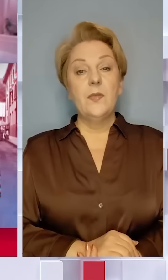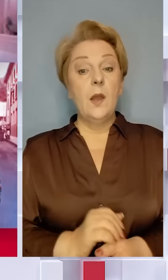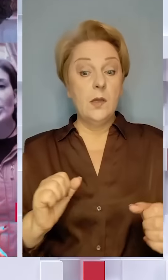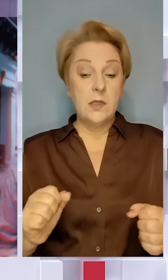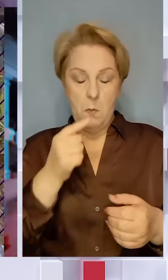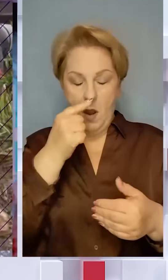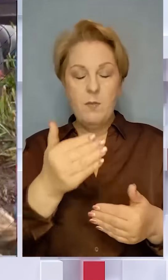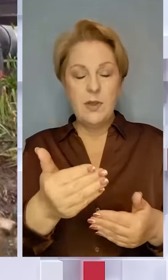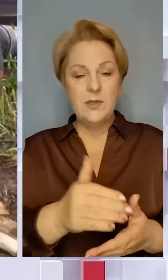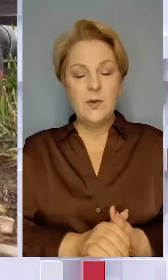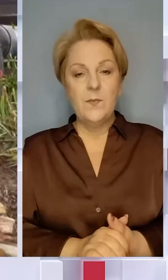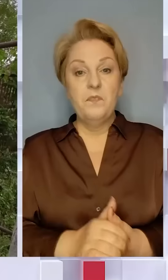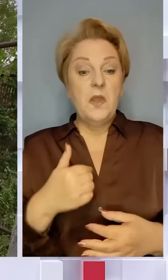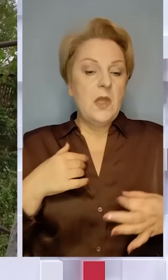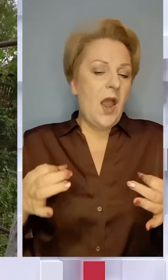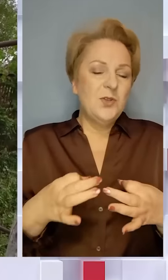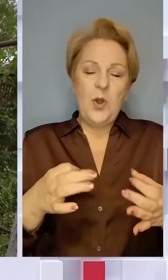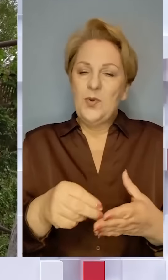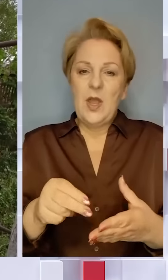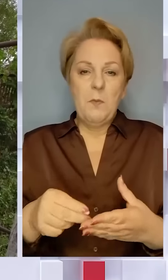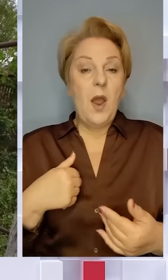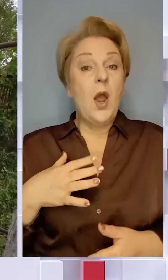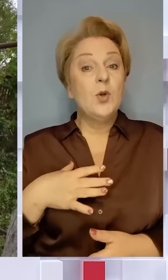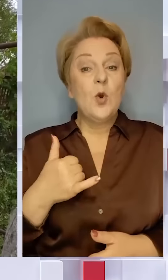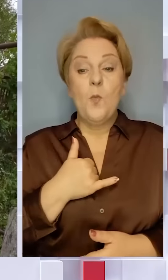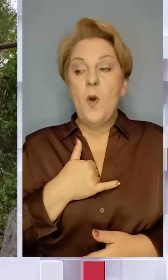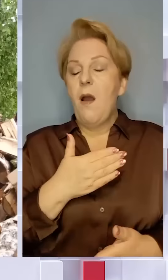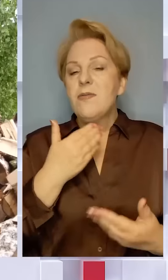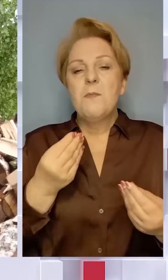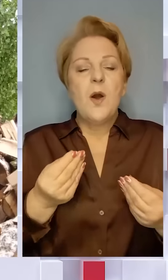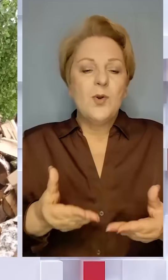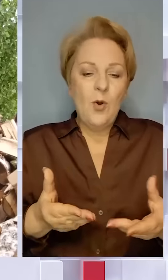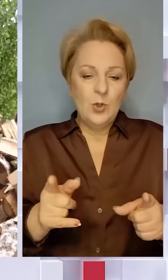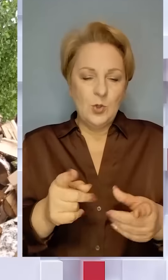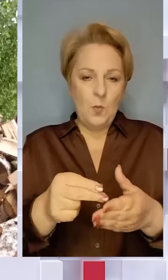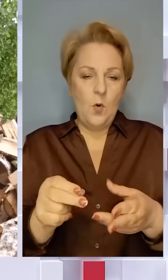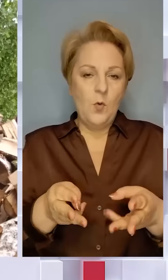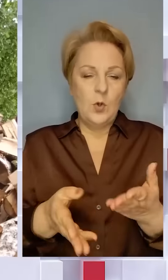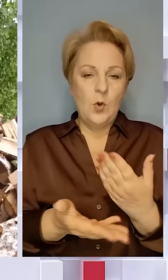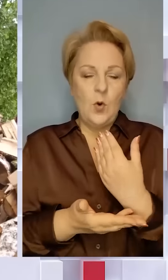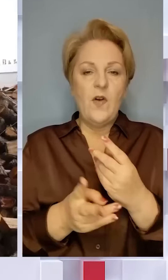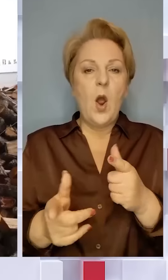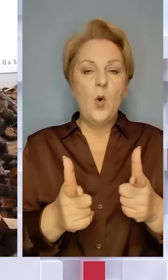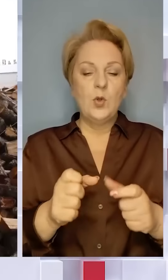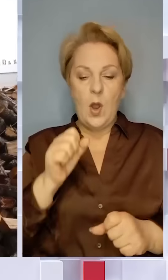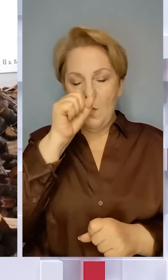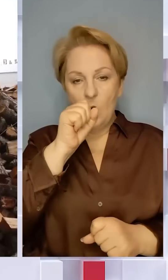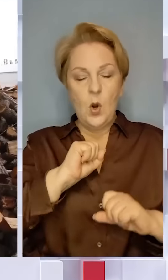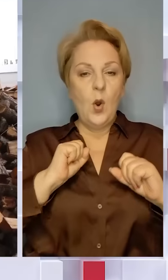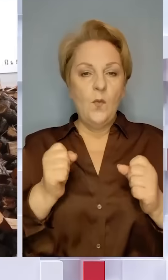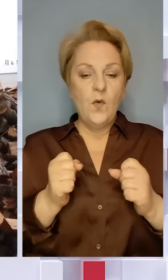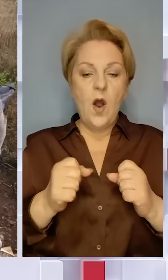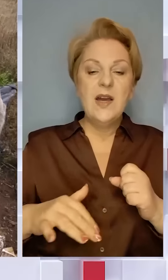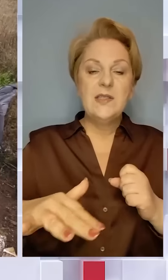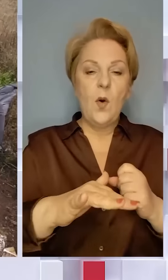Зима вже близько. Я ще нічого не купила, бо я ж думаю, що в мене немає скільки грошей, щоб купити дрови. Як готується до морозів і холодів у